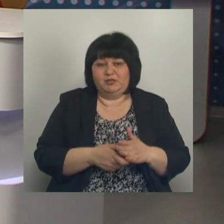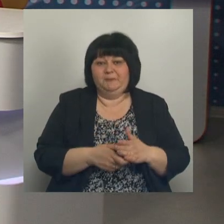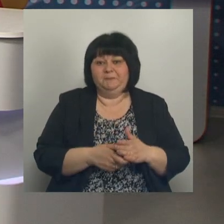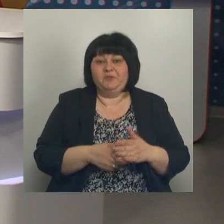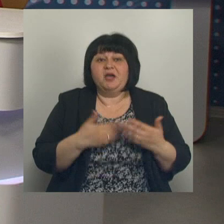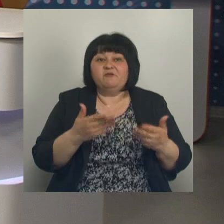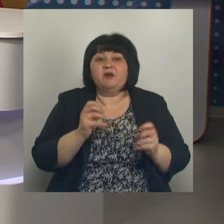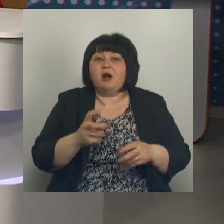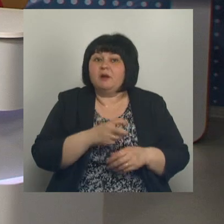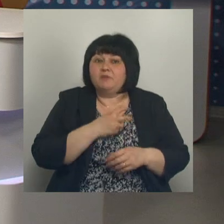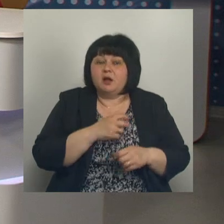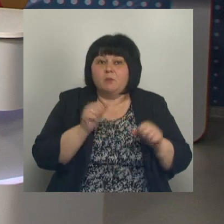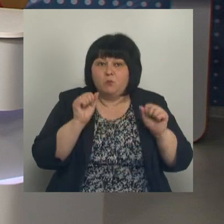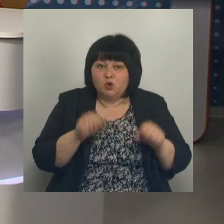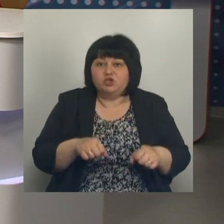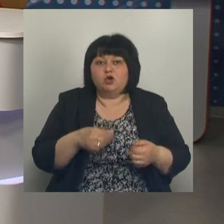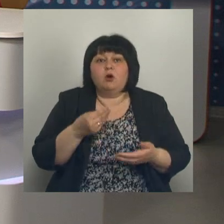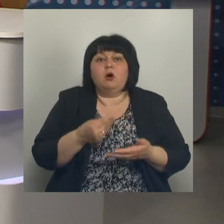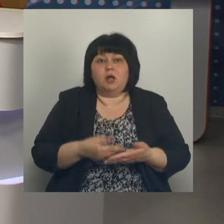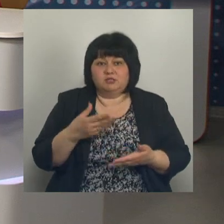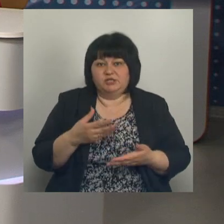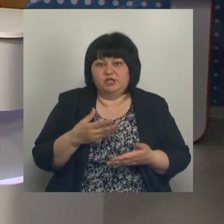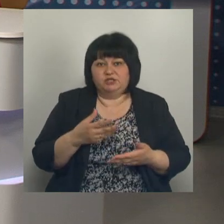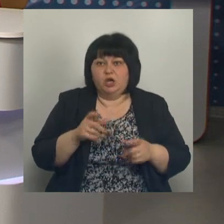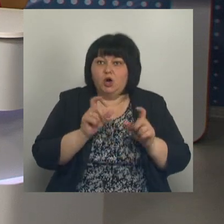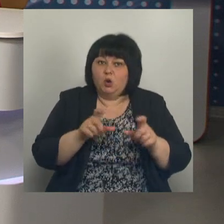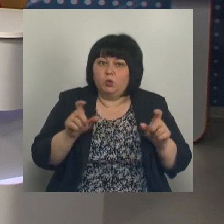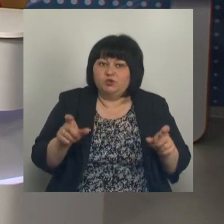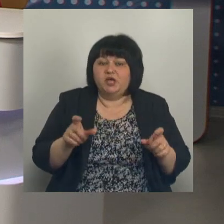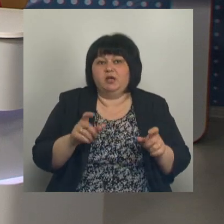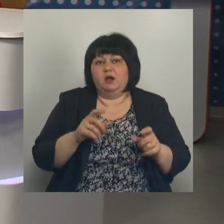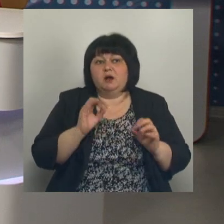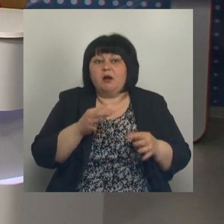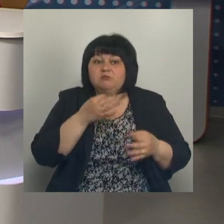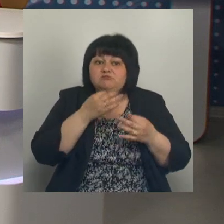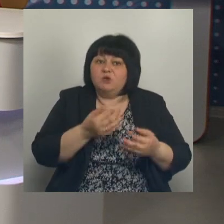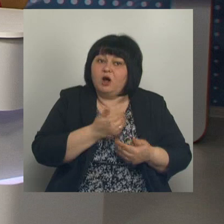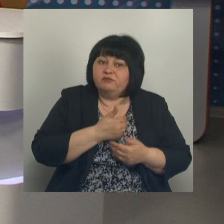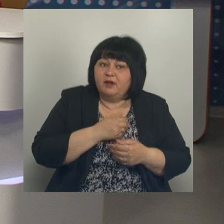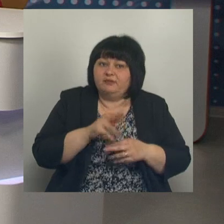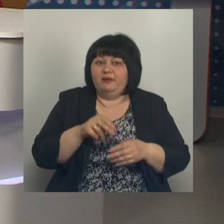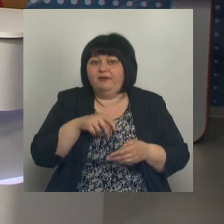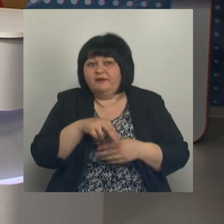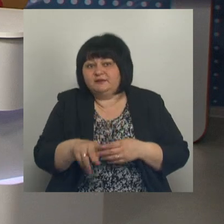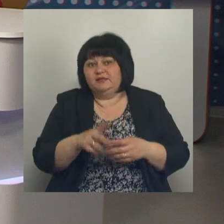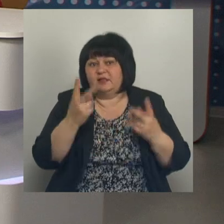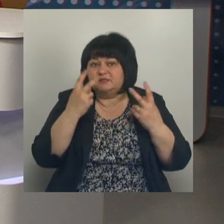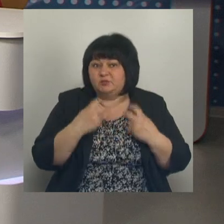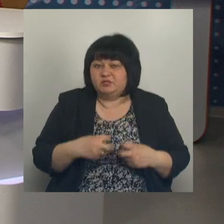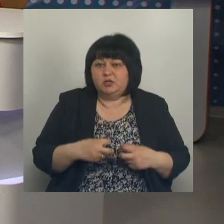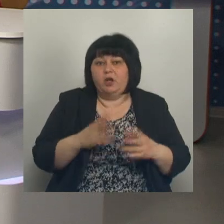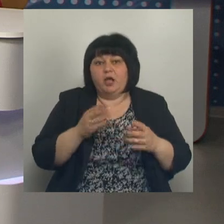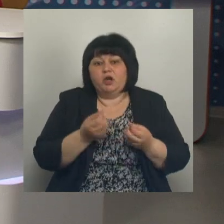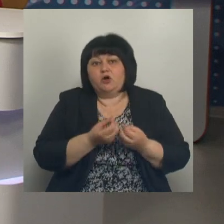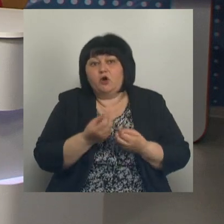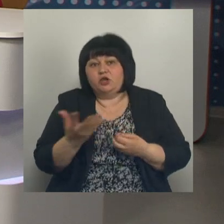Вы, как медик, можете оценить отклик людей на диспансеризацию? Охотно ли идут? И количество, может быть,